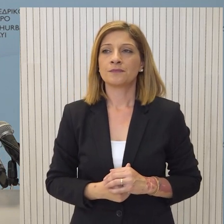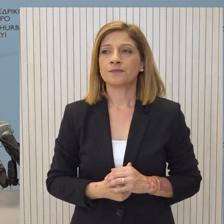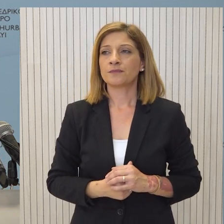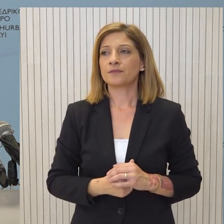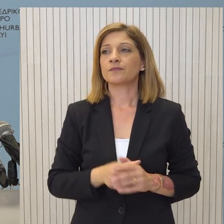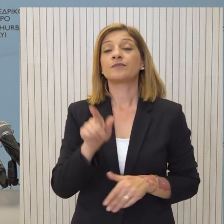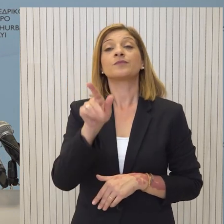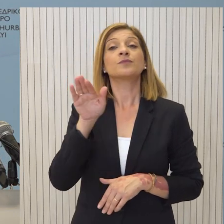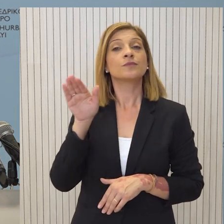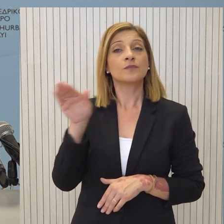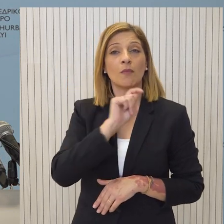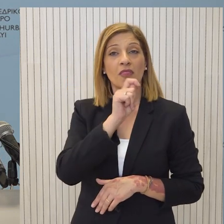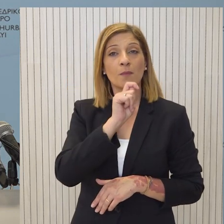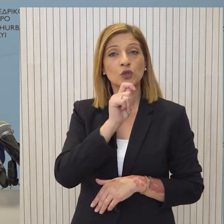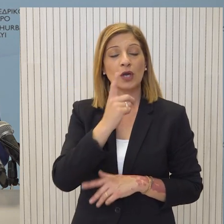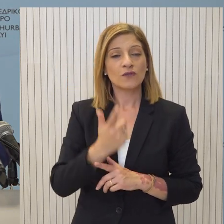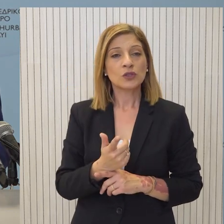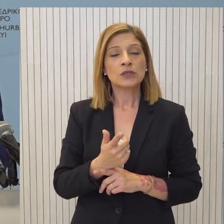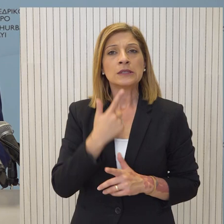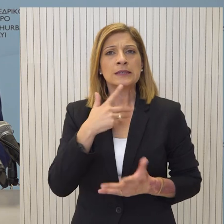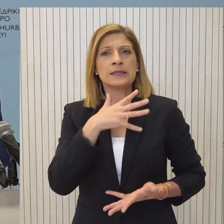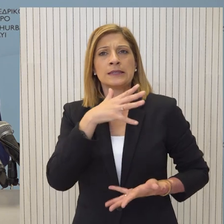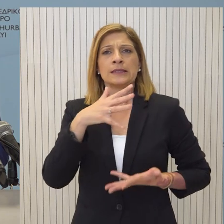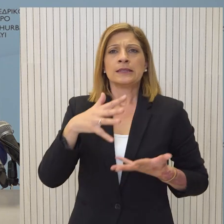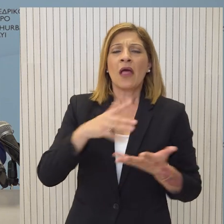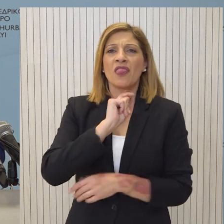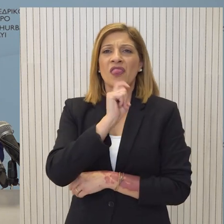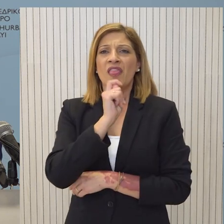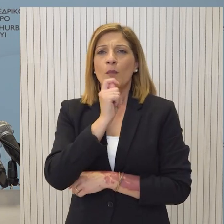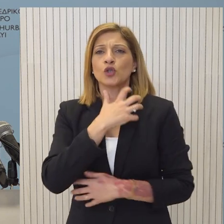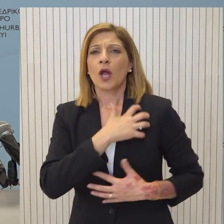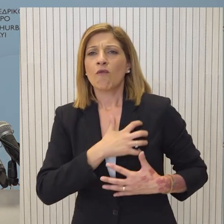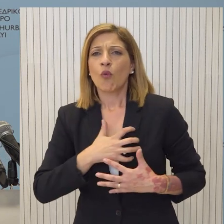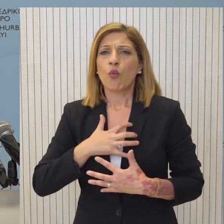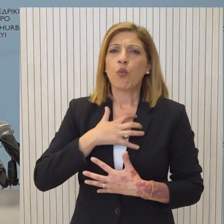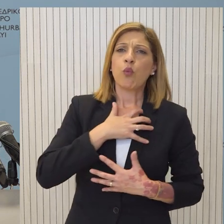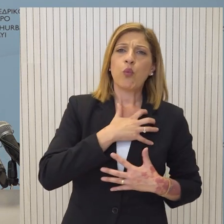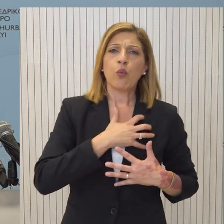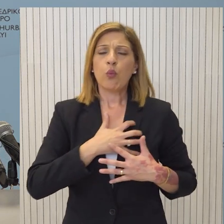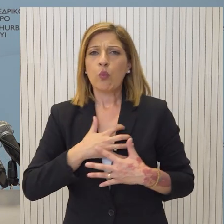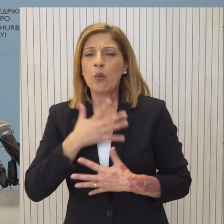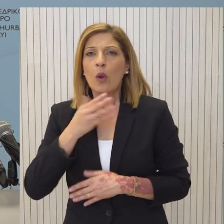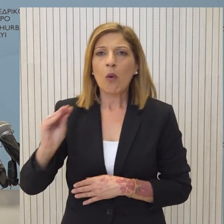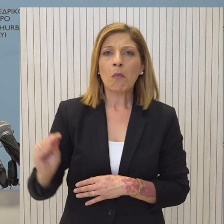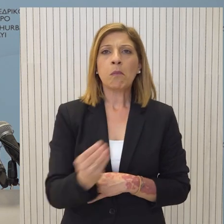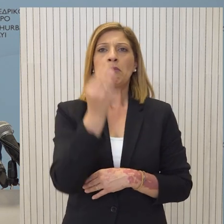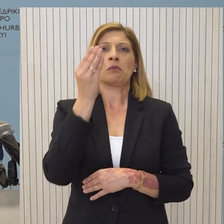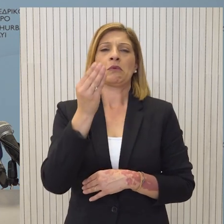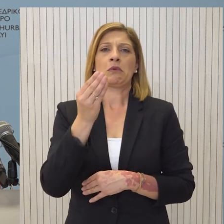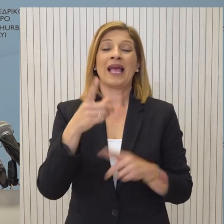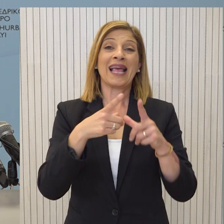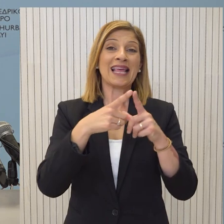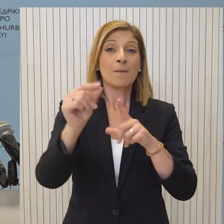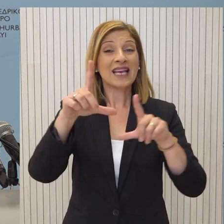Κύριε Πρόσωπε, έχετε υπηρεθεί μια αναστάδοση στον δήμο στον δακνό κόσμο από τη νοσύρια που θέλει την Κυπριακή